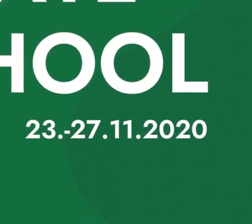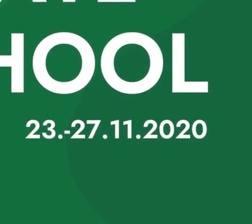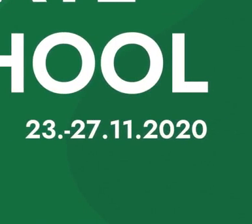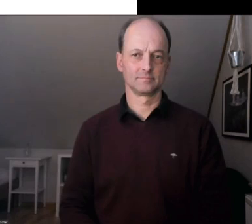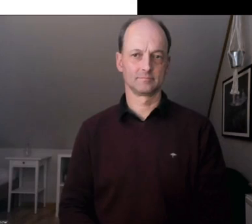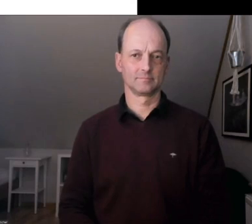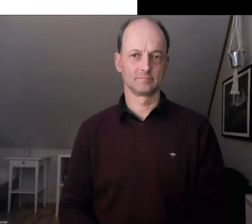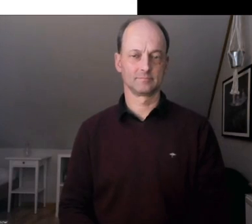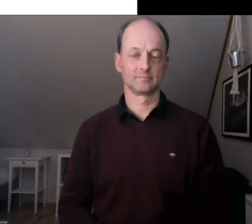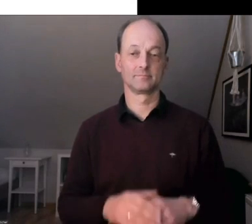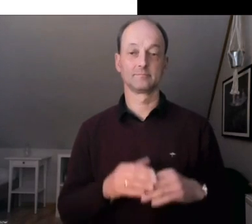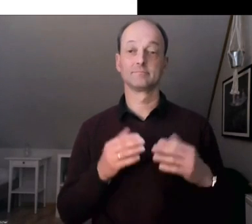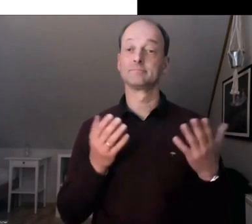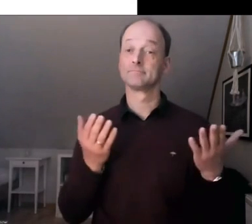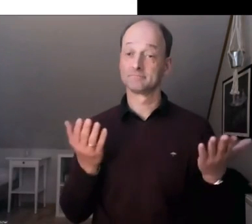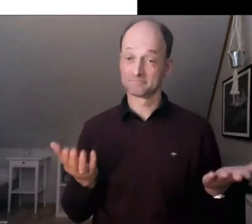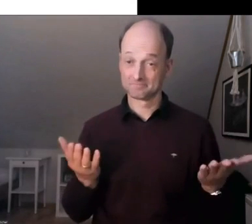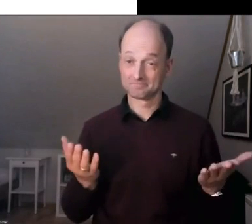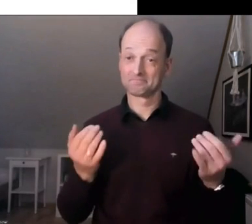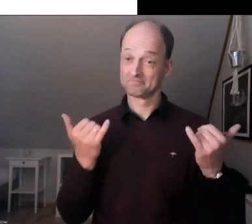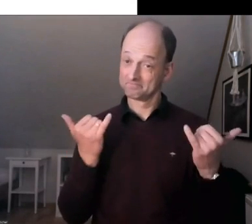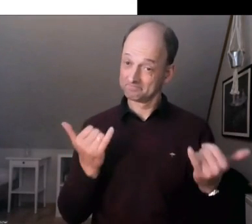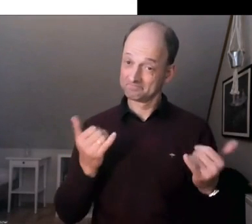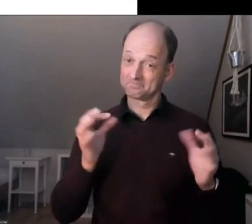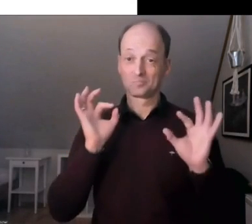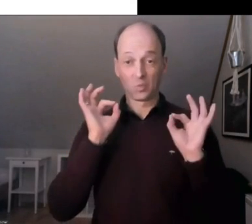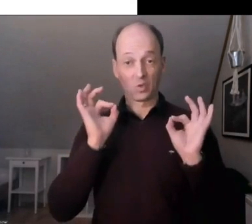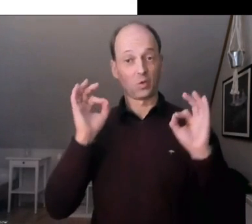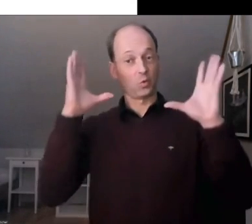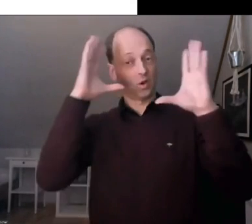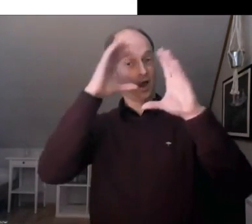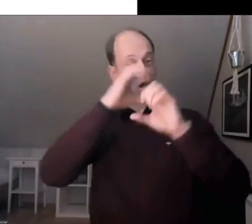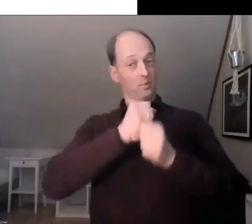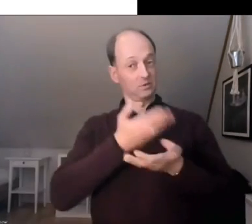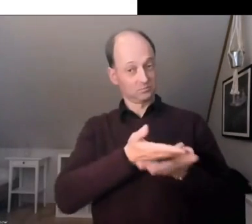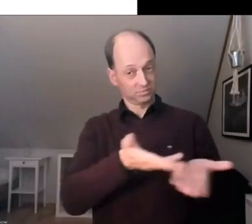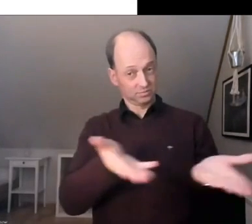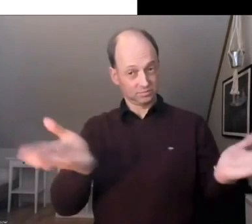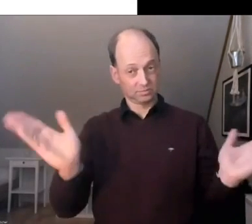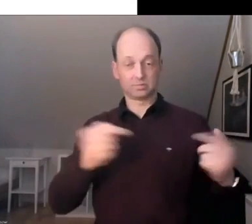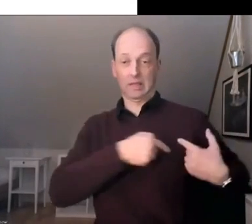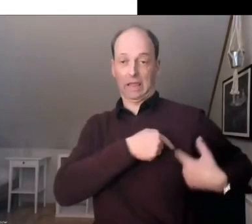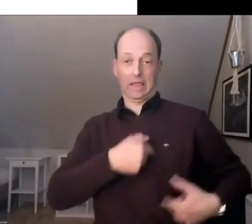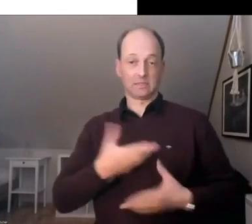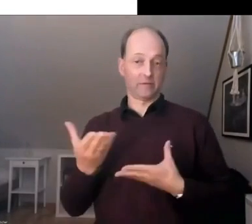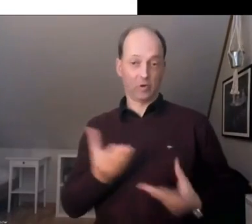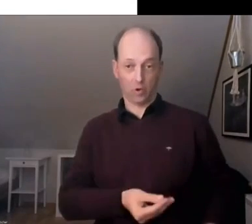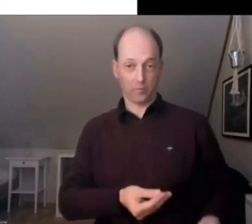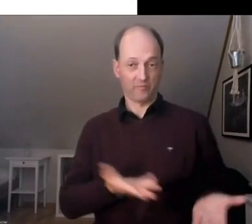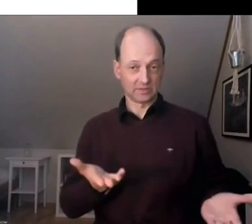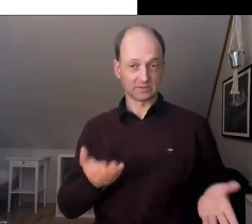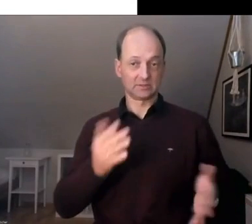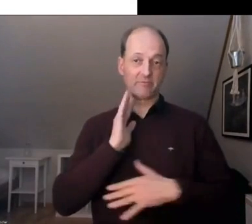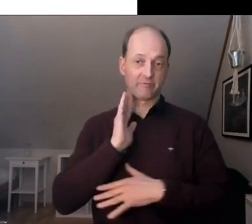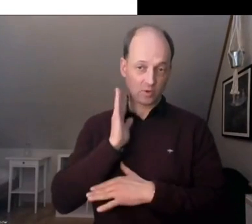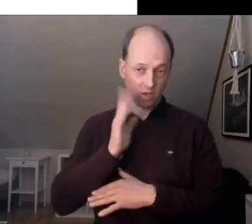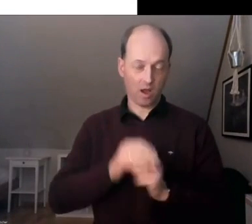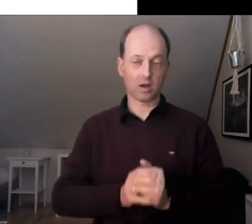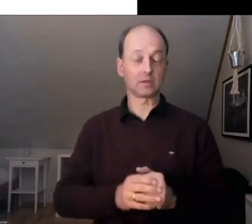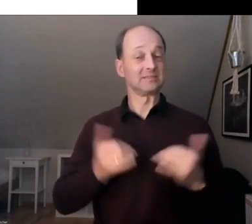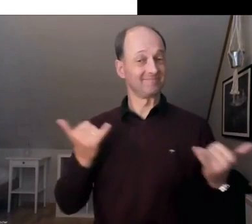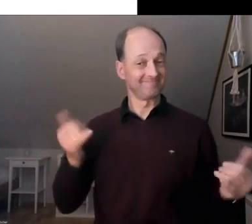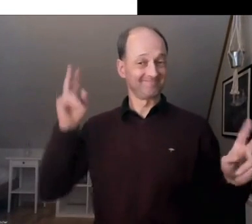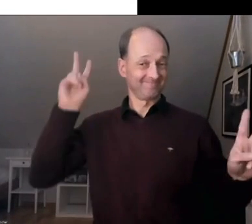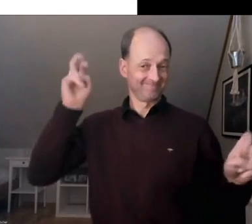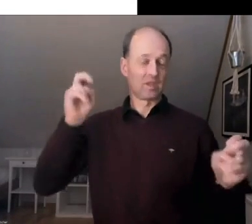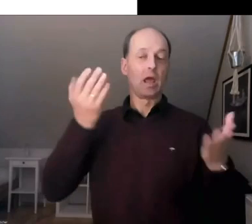Ja, guten Abend allerseits und herzlich willkommen zum Vortrag von Klima Mitbestimmung jetzt in der Public